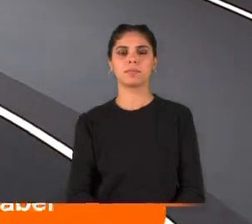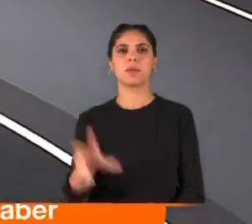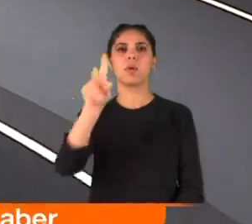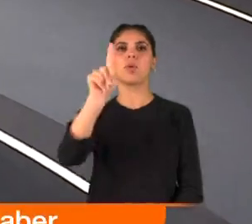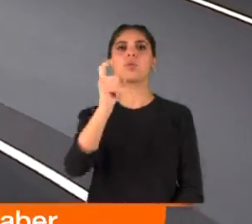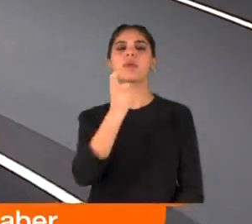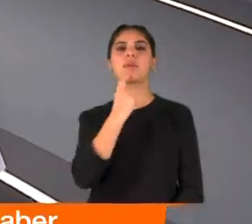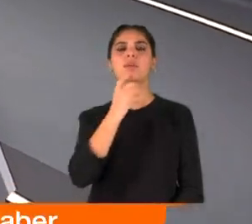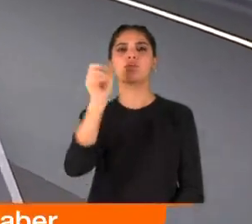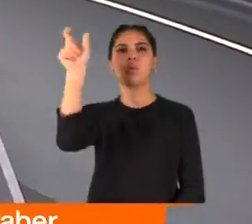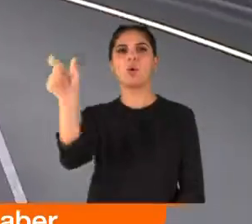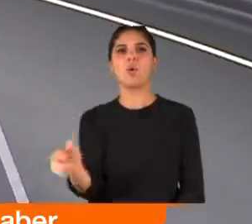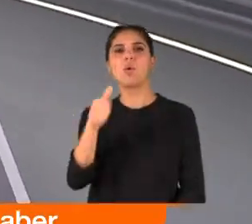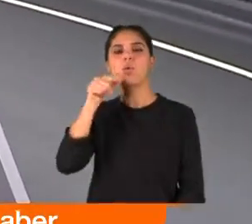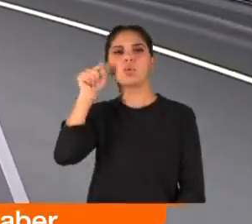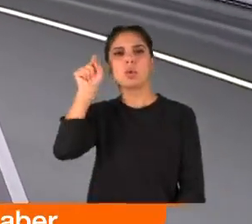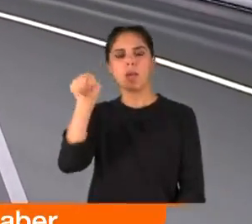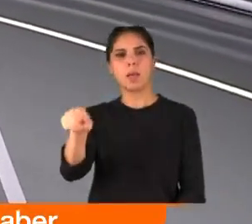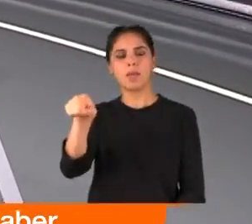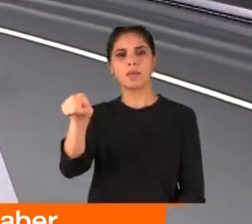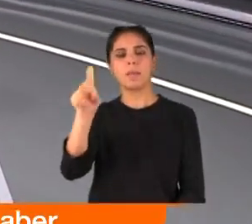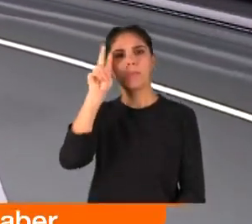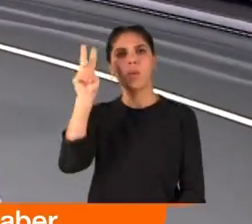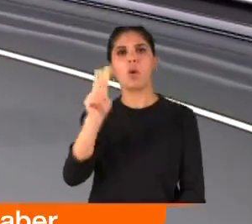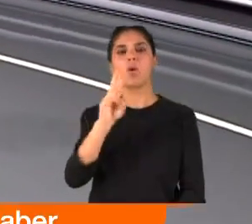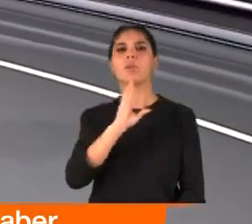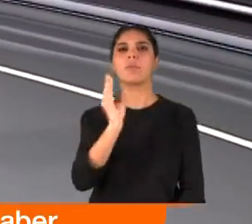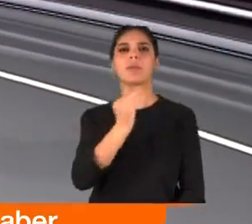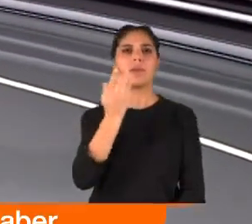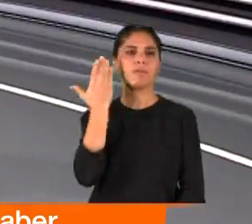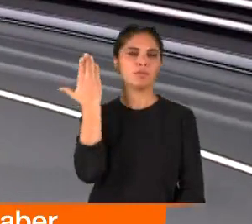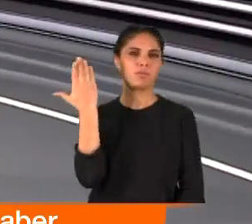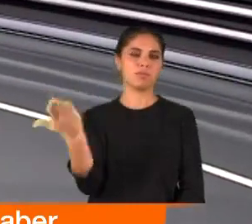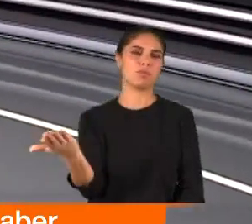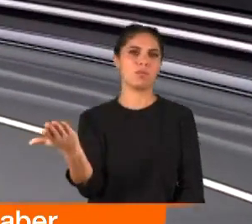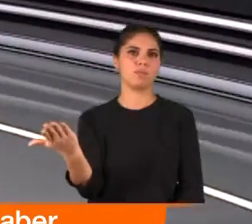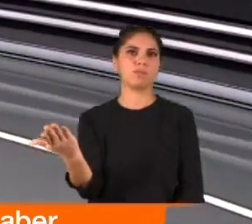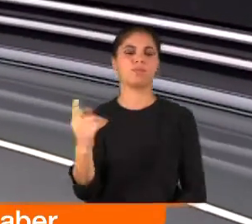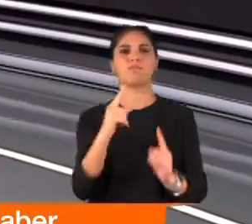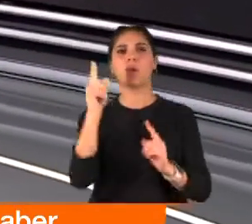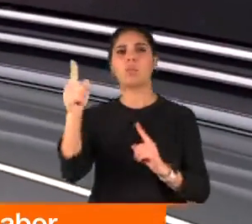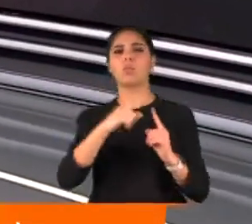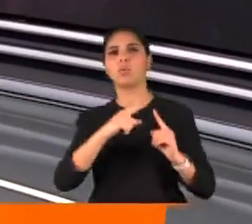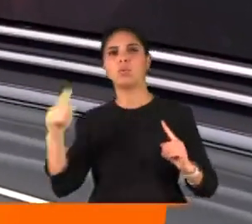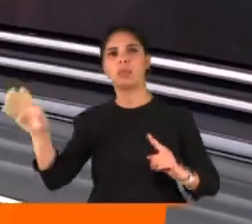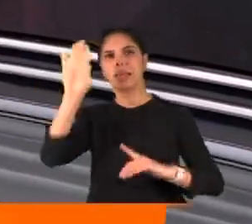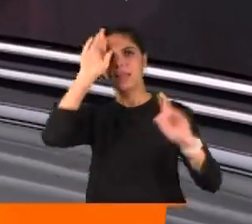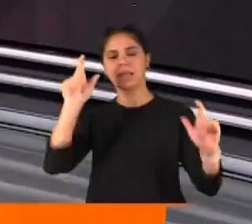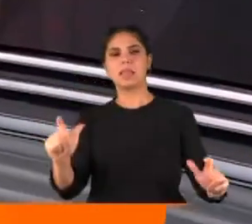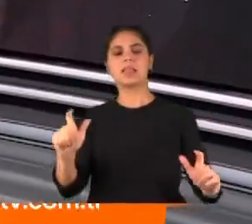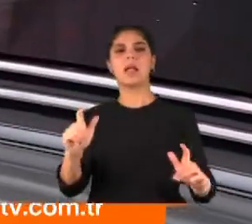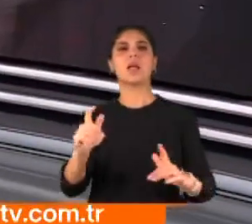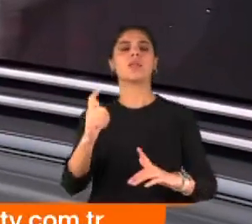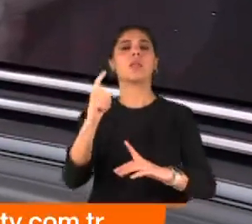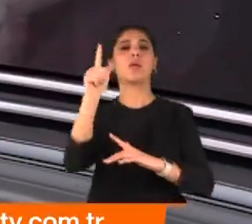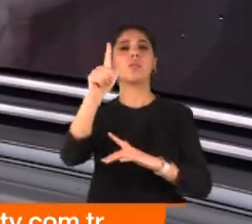31 yaşındaki Oğuz Sercan Şevker, otizmli bir genç kişi, bir süredir İstanbul'daki bakım evinde